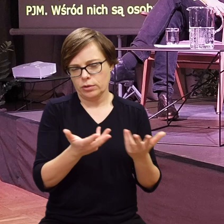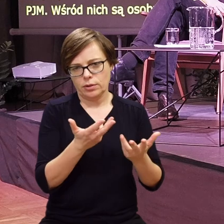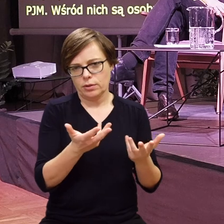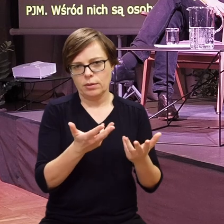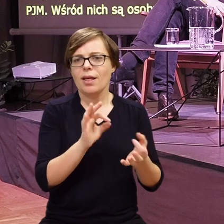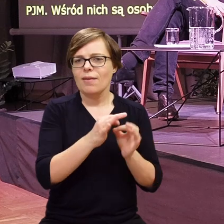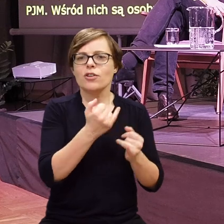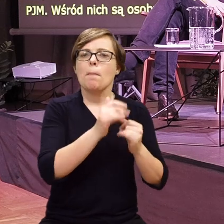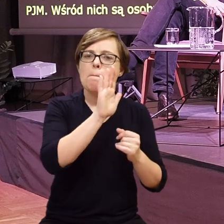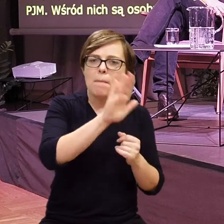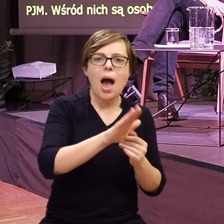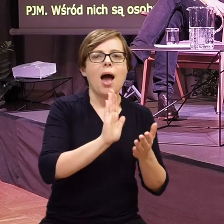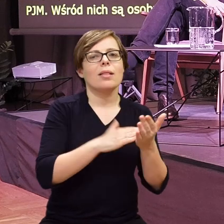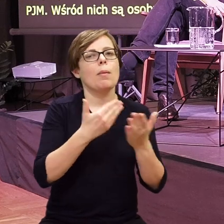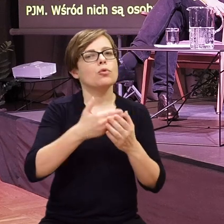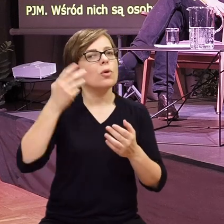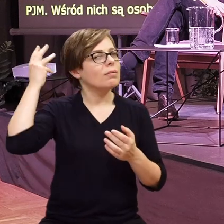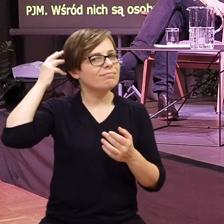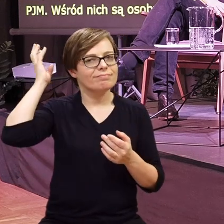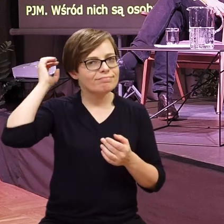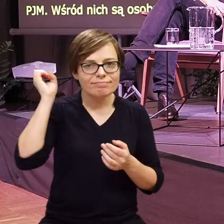korzystają z niego, nawet jeśli go mają.